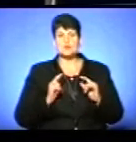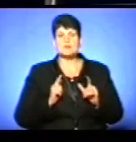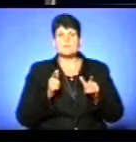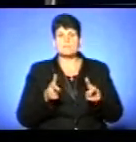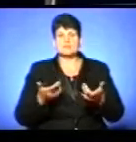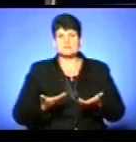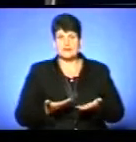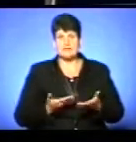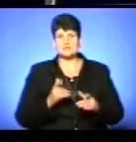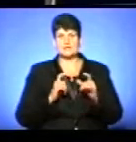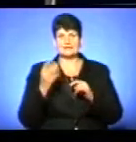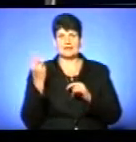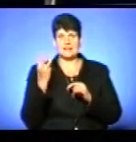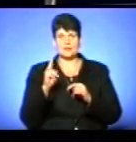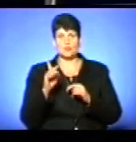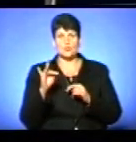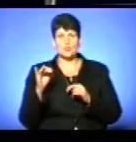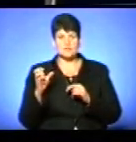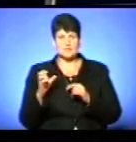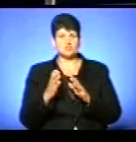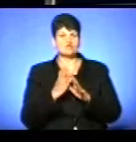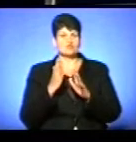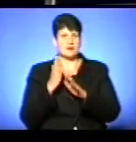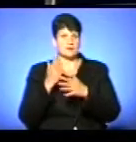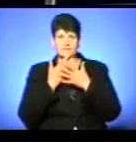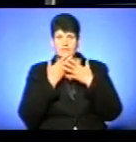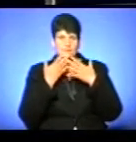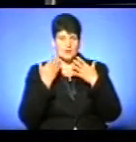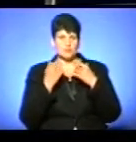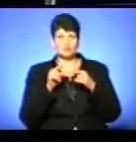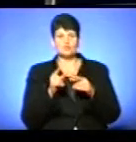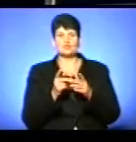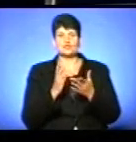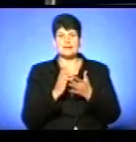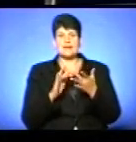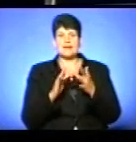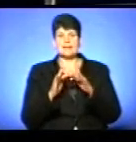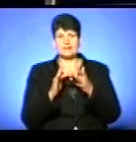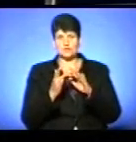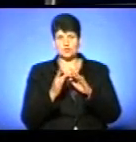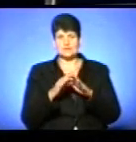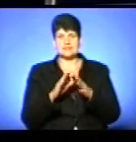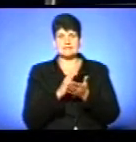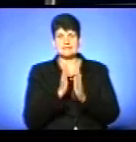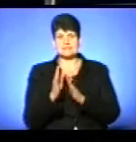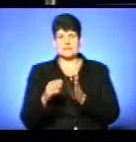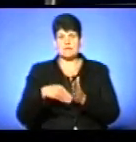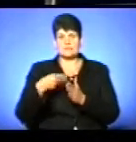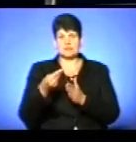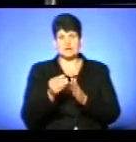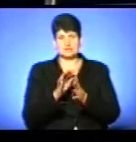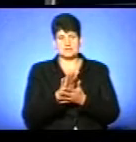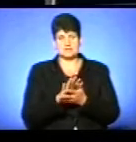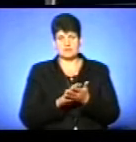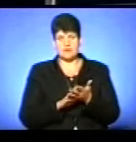студенти третього курсу, черг немає завдяки електронній системі подачі заявок, яку відкрили 8 серпня і діяла вона 10 днів.